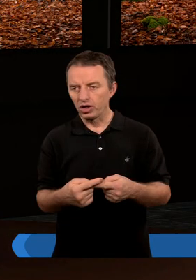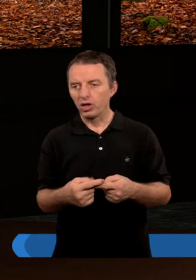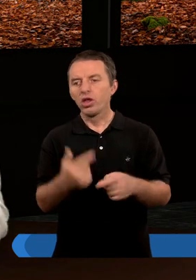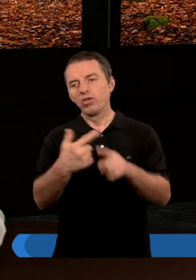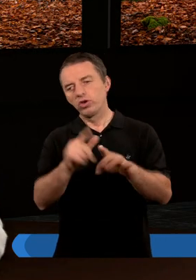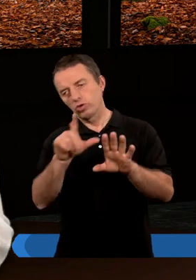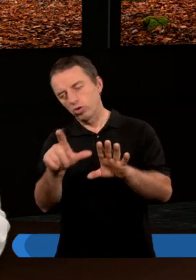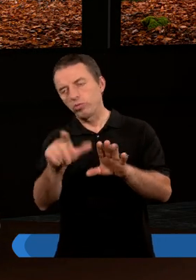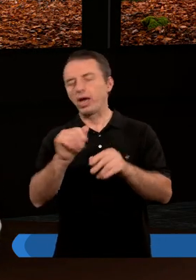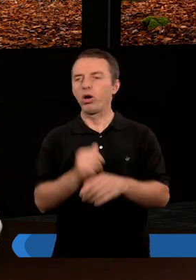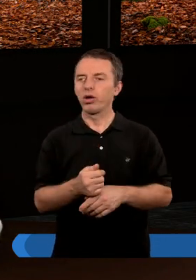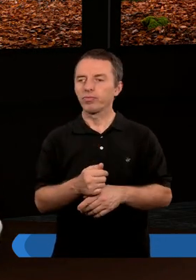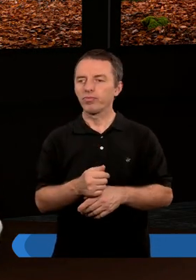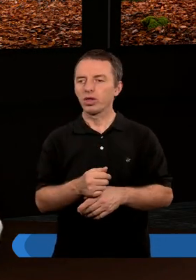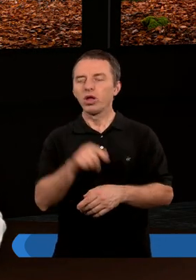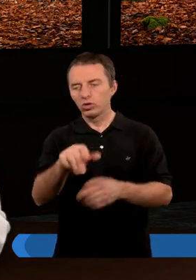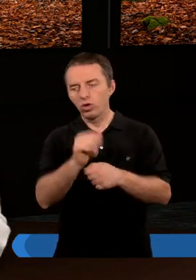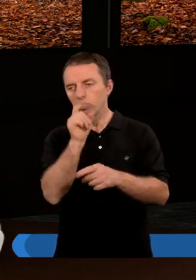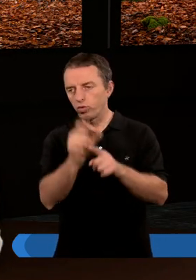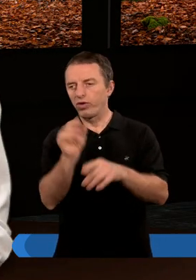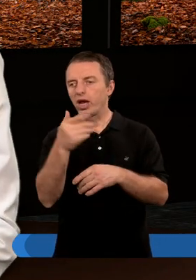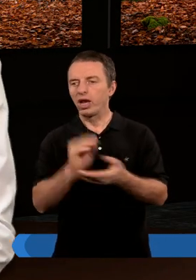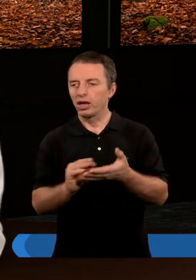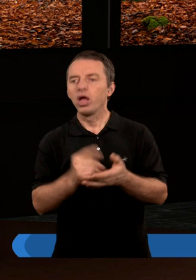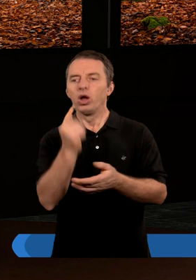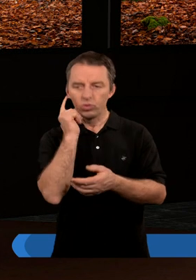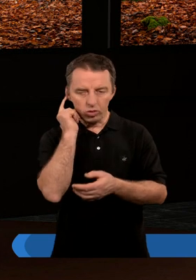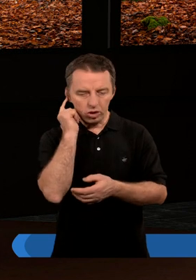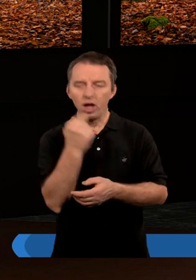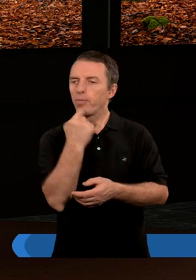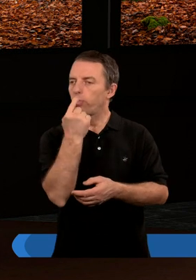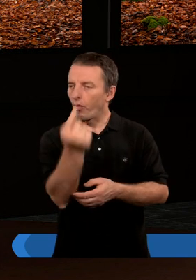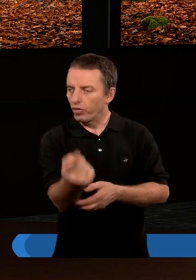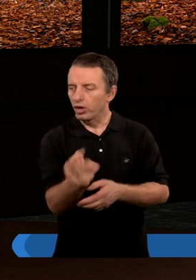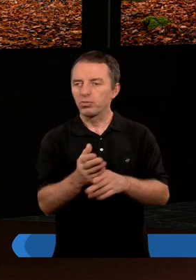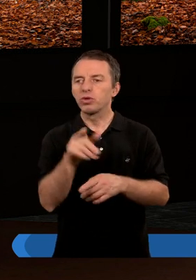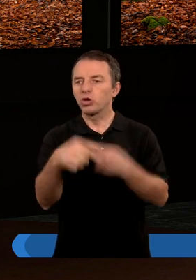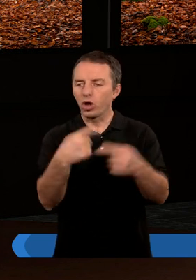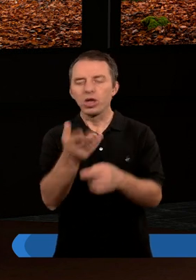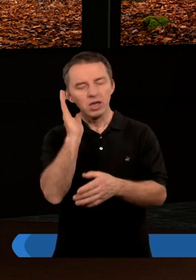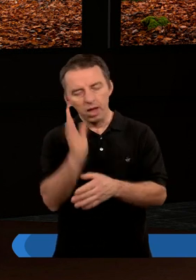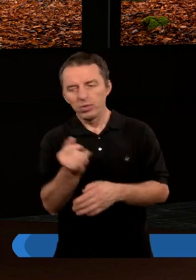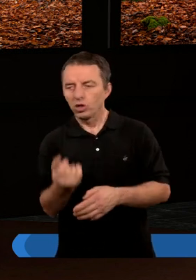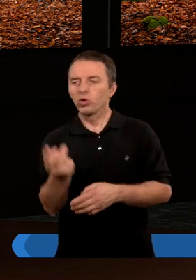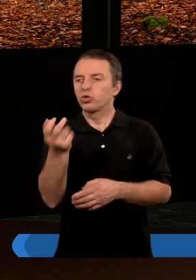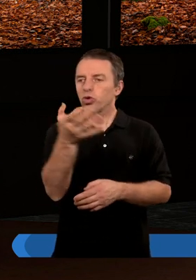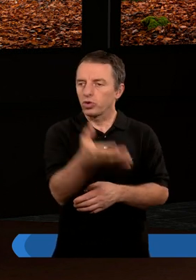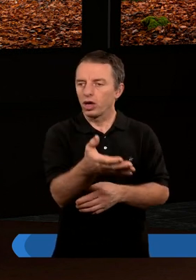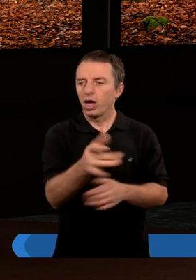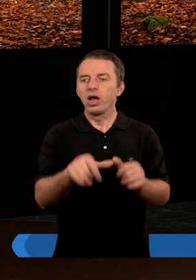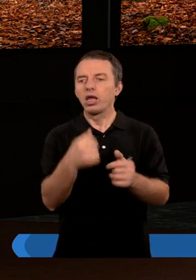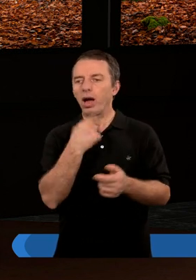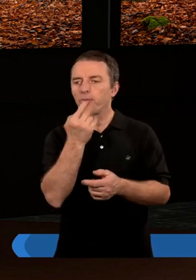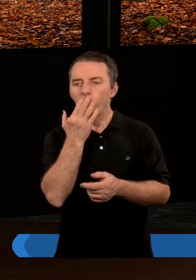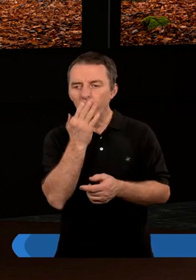od 27, są takie słowa napisane. Słyszeliście, że powiedziano przodkom, nie będziesz cudzołożył,